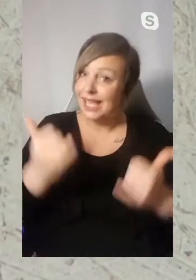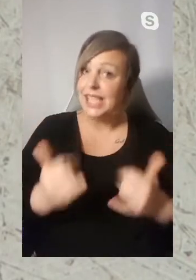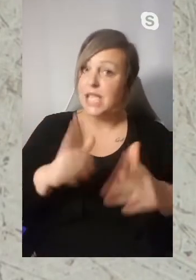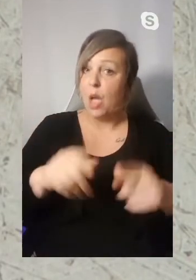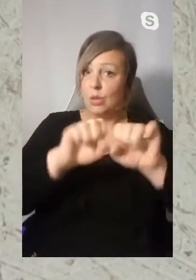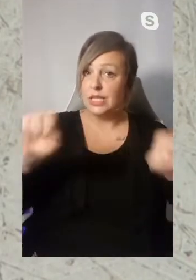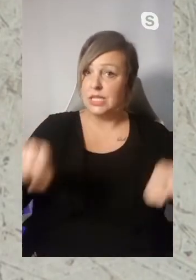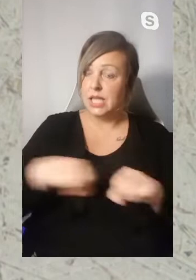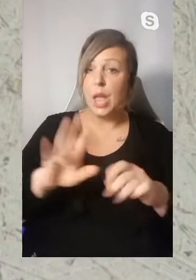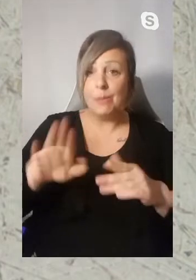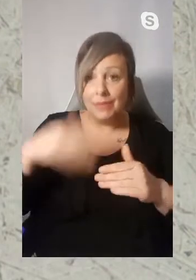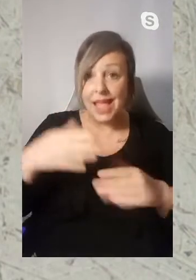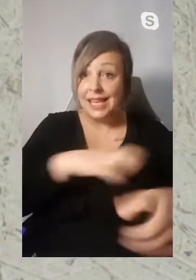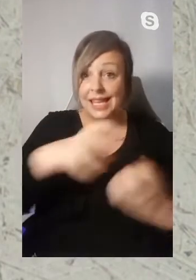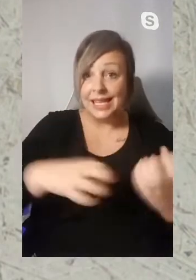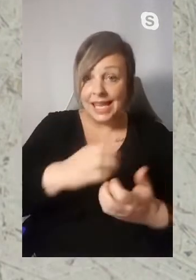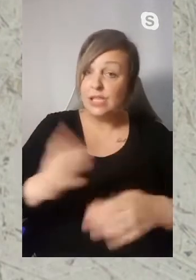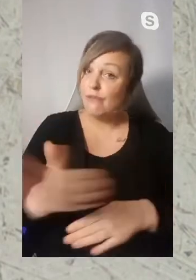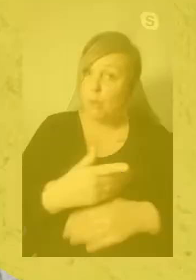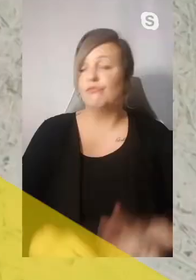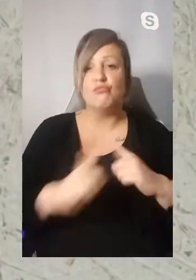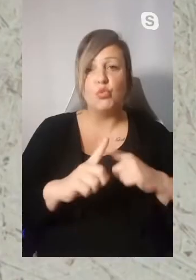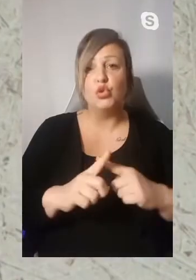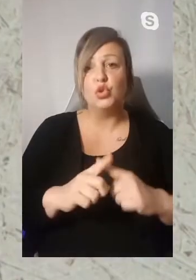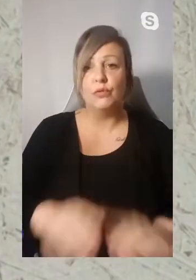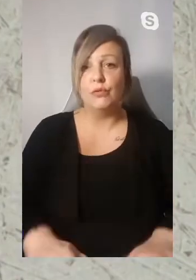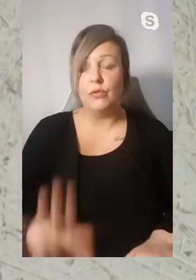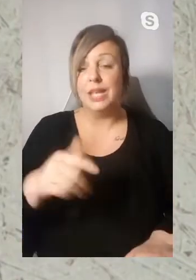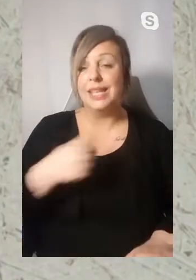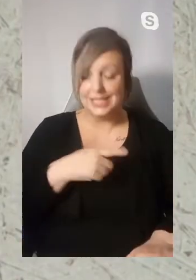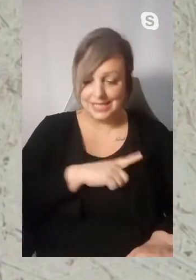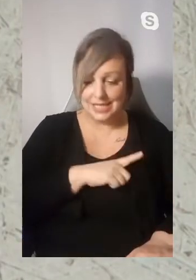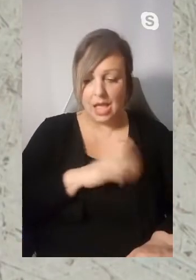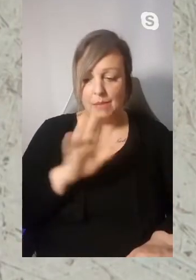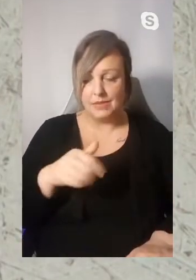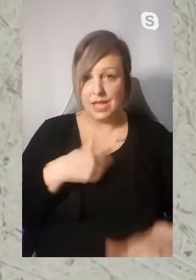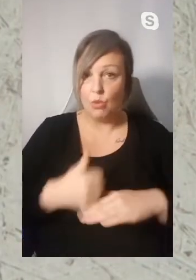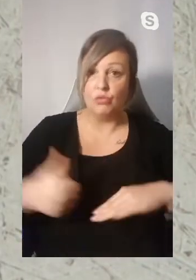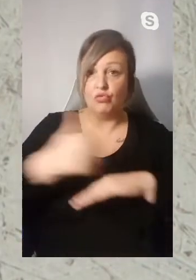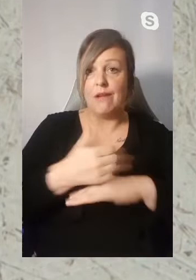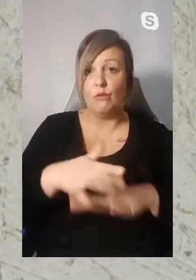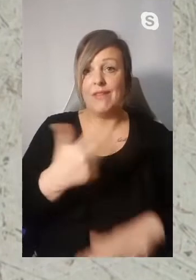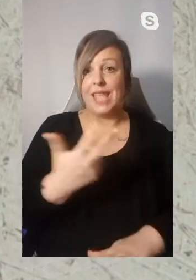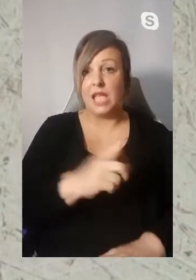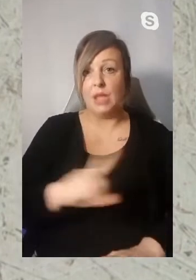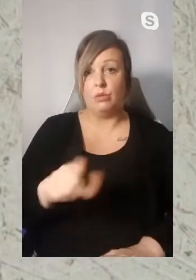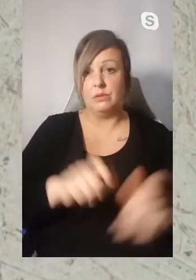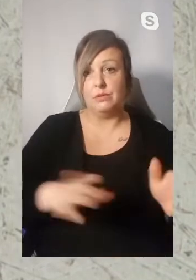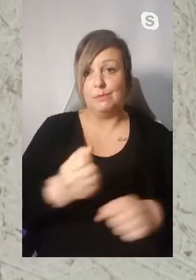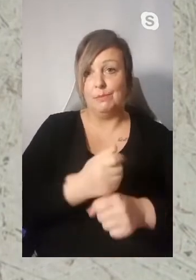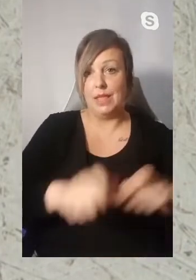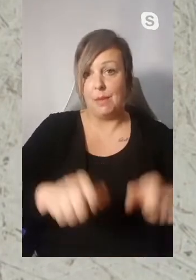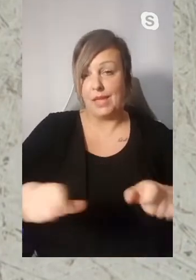Systeme fassen, dass das danach auch wieder möglich ist. Ich bin auch Chef von etwa 3000 Mitarbeiterinnen